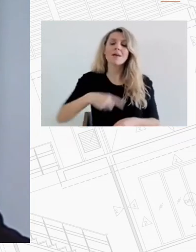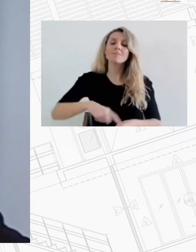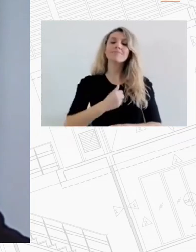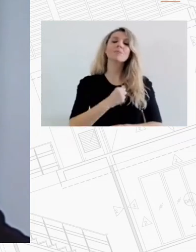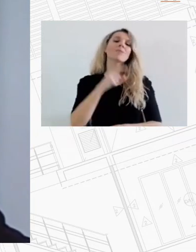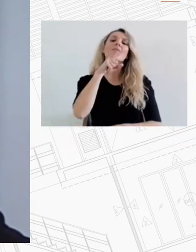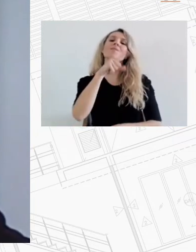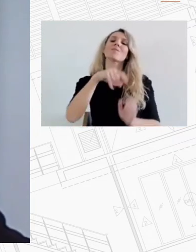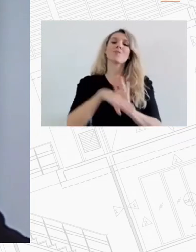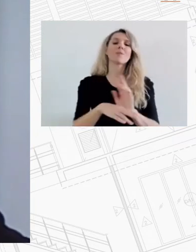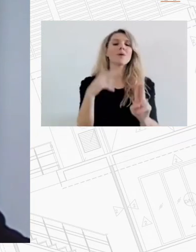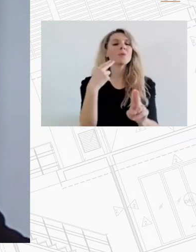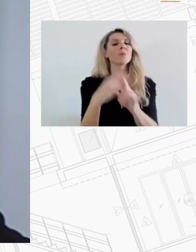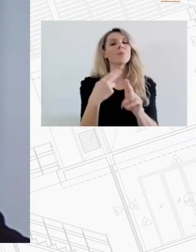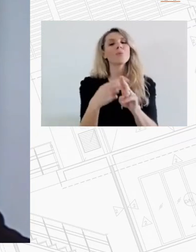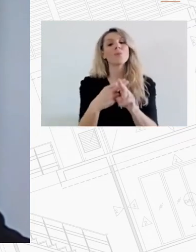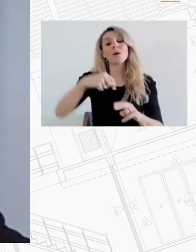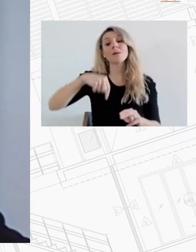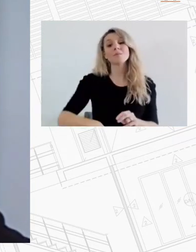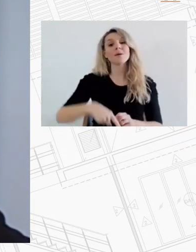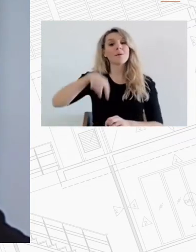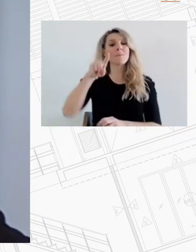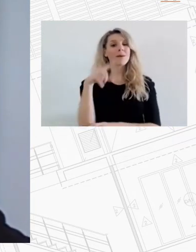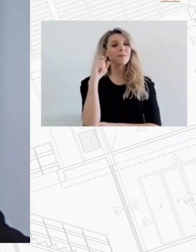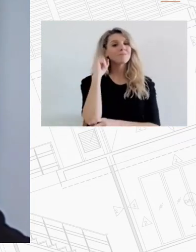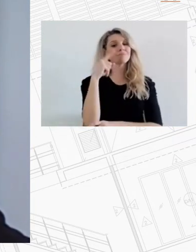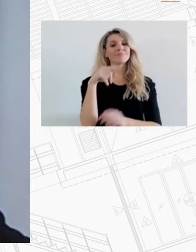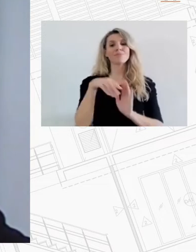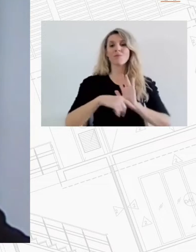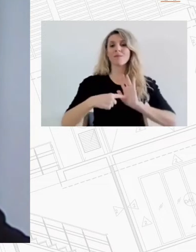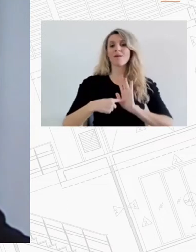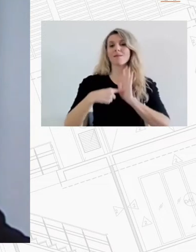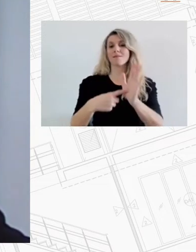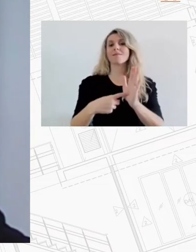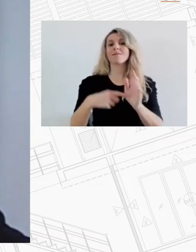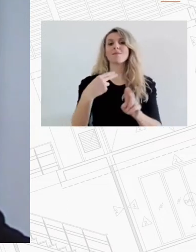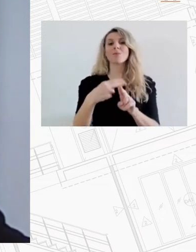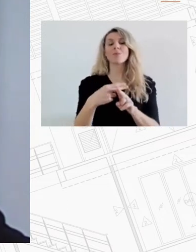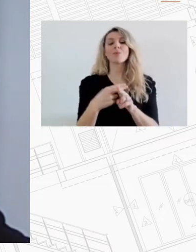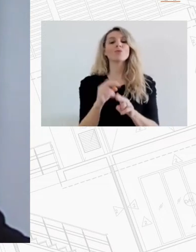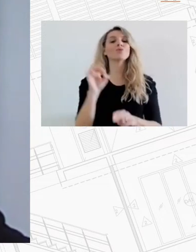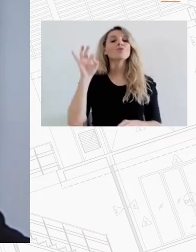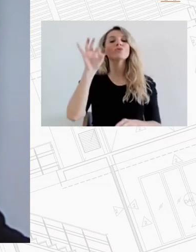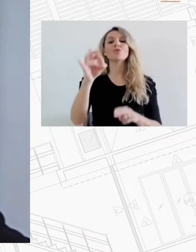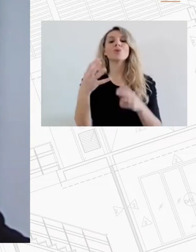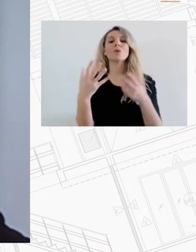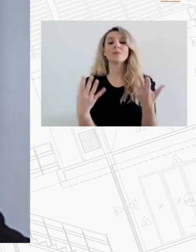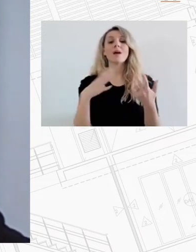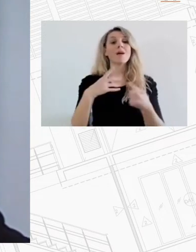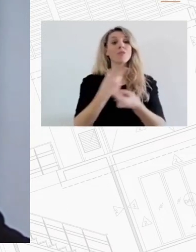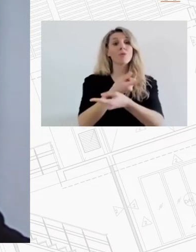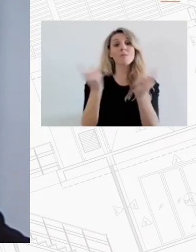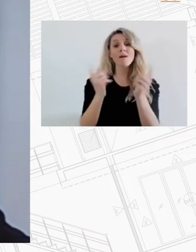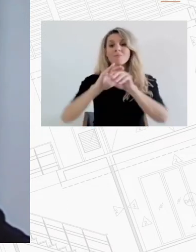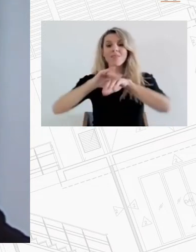πρόγραμμα να παρουσιαστεί σήμερα σε αυτή την ημερίδα έτσι ώστε όλοι οι ενδιαφερόμενοι, οι